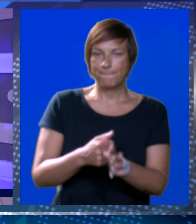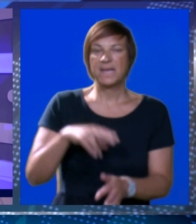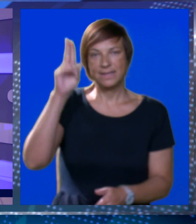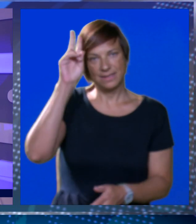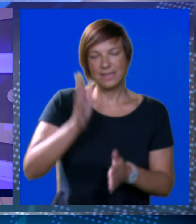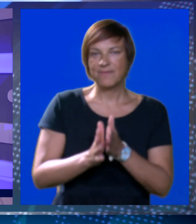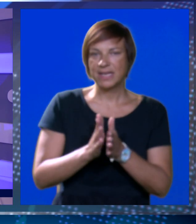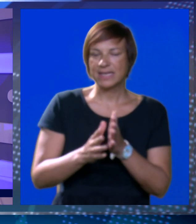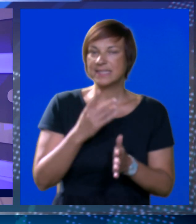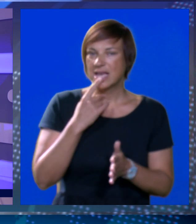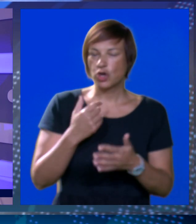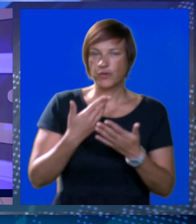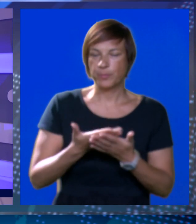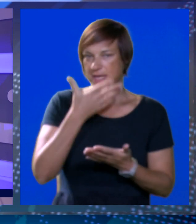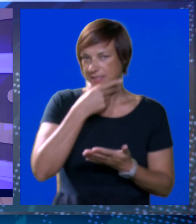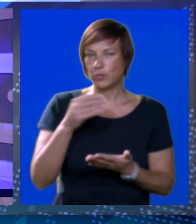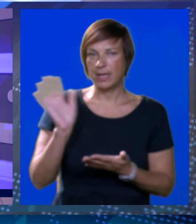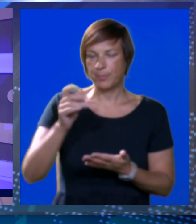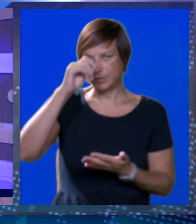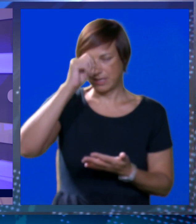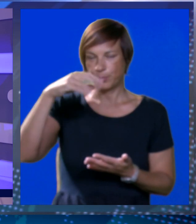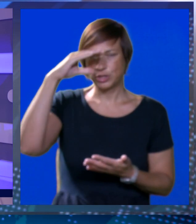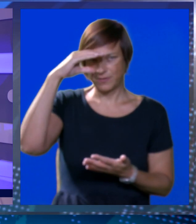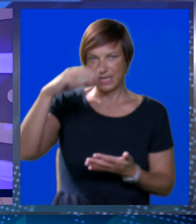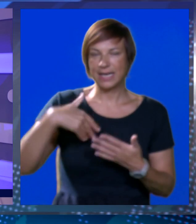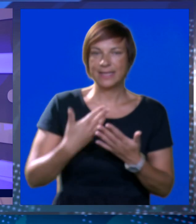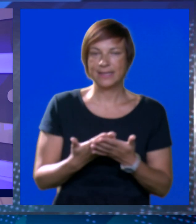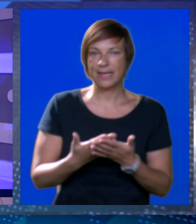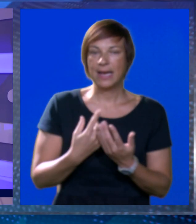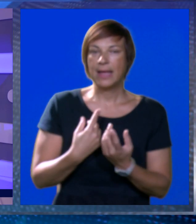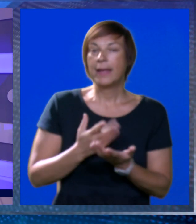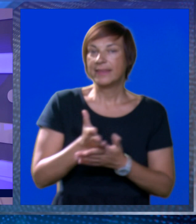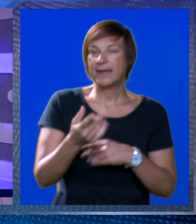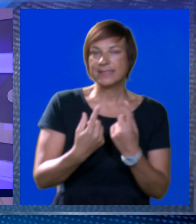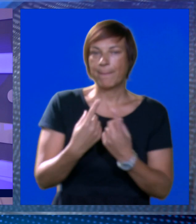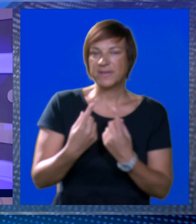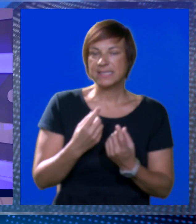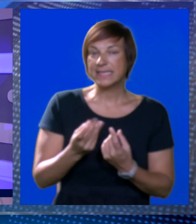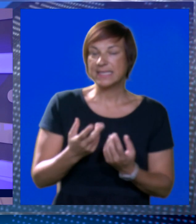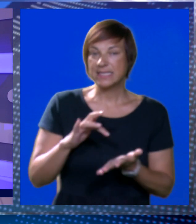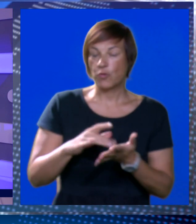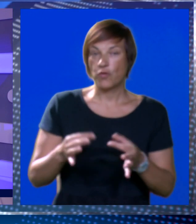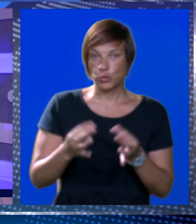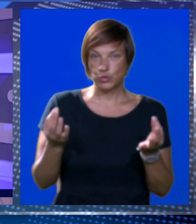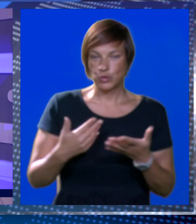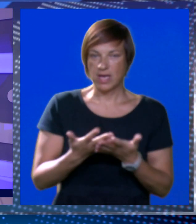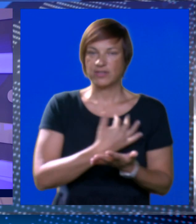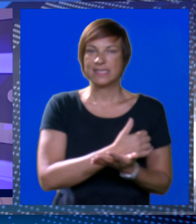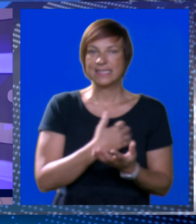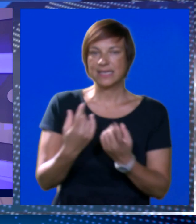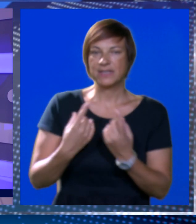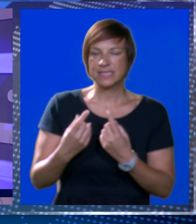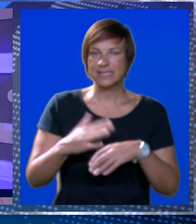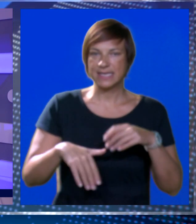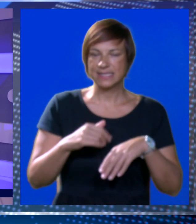Pratite dnevnik na znakovnom jeziku. Lijepi vam pozdrav cijenjeni gledatelji. Trasa brze ceste i dalje u fokusu javnosti. Iz